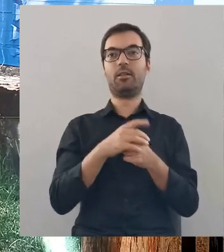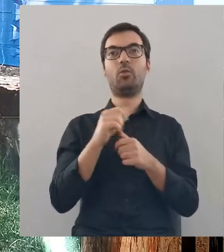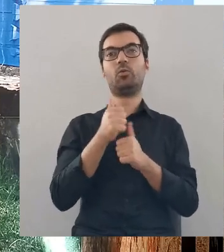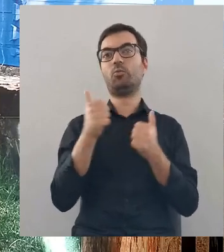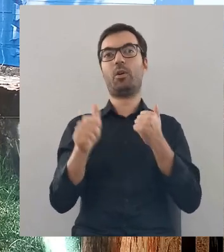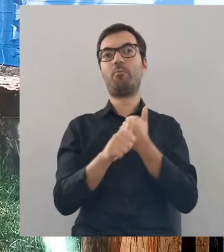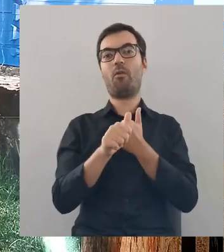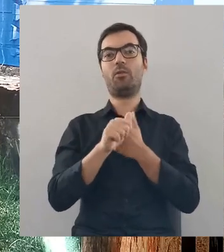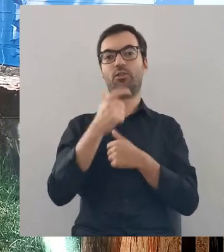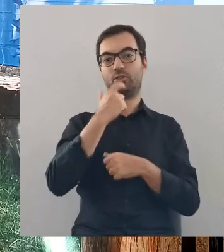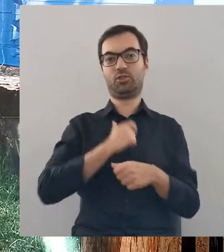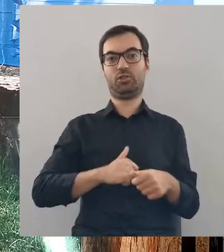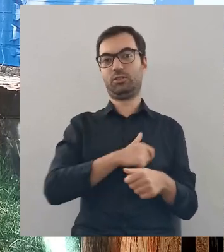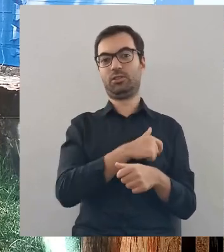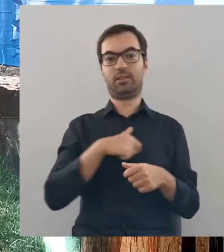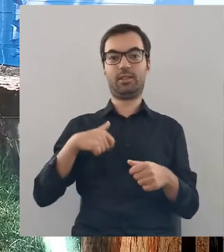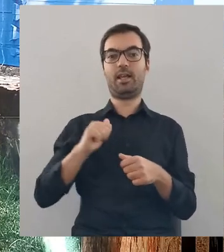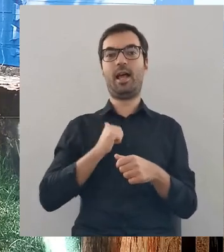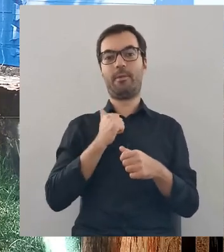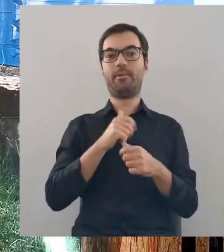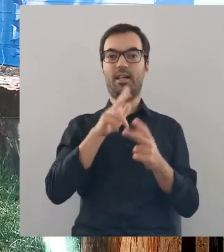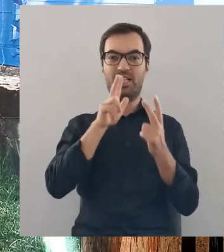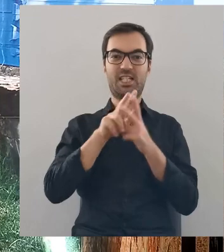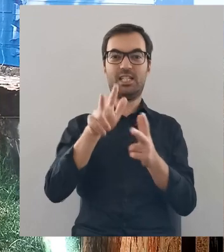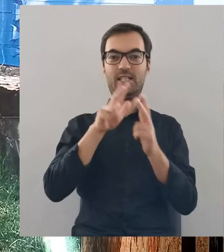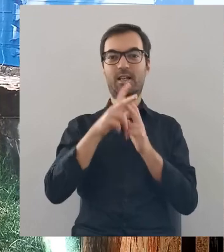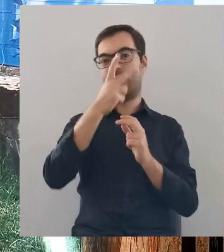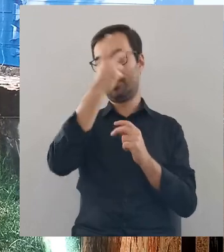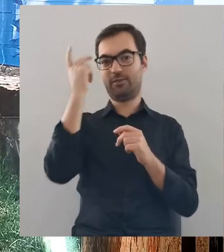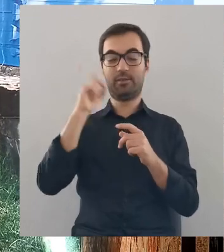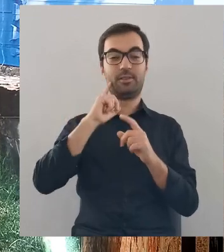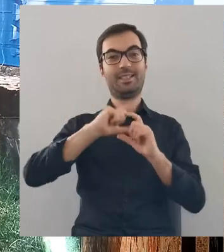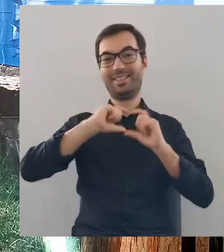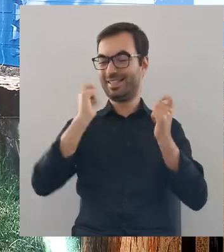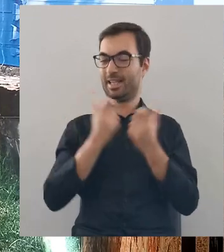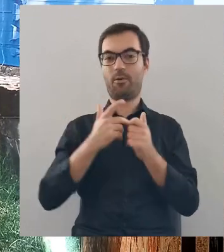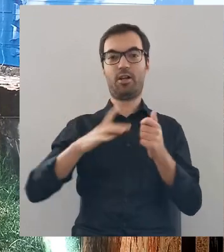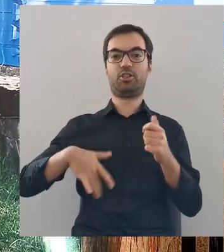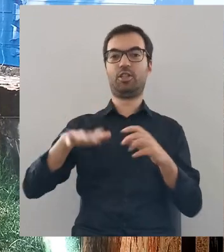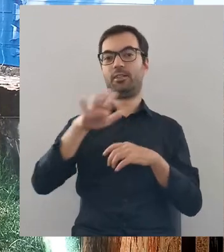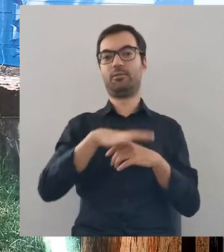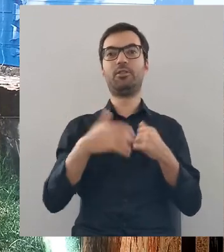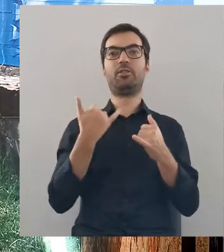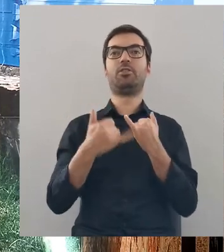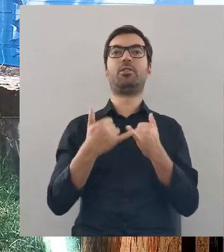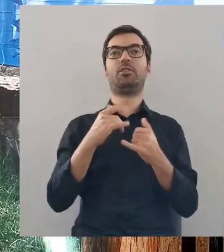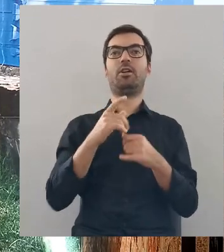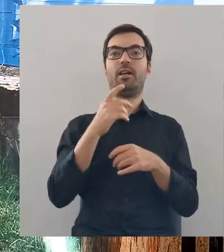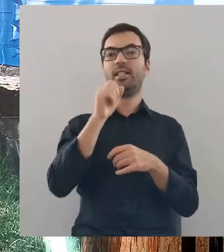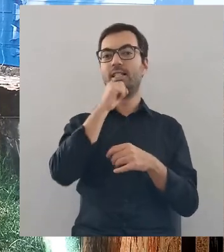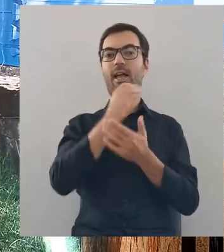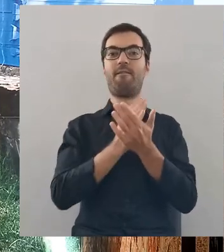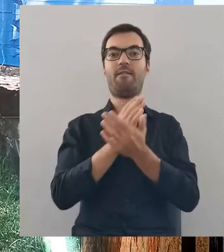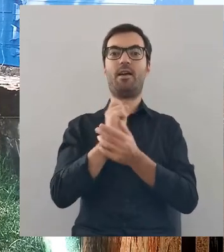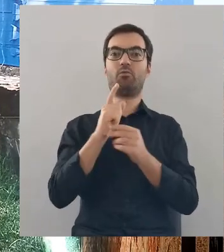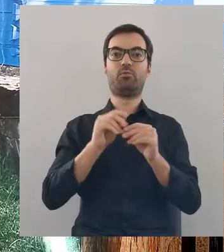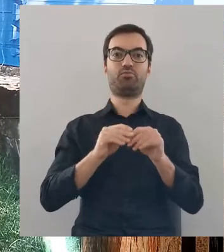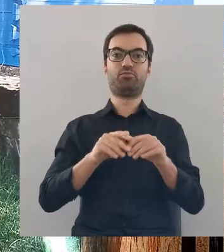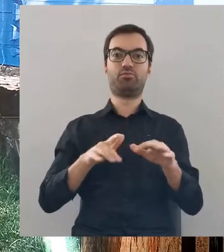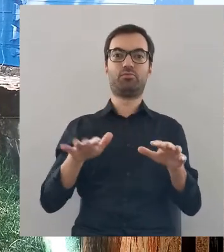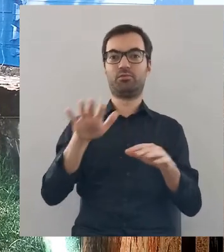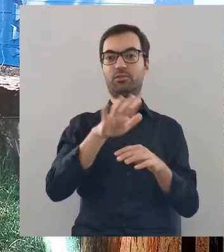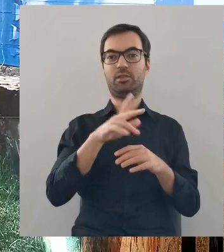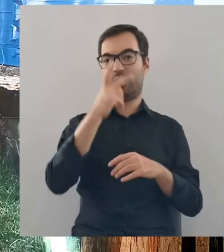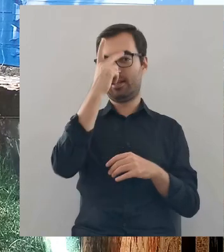świetny pretekst dla krzyżaków, żeby Litwę nękać. I to nękać całe Księstwo Litewskie, no bo skoro poganie